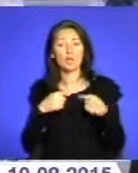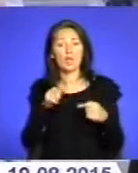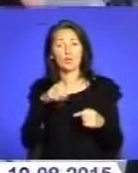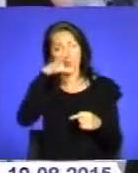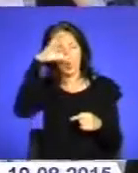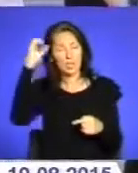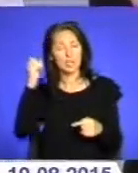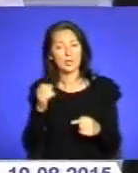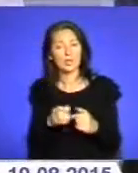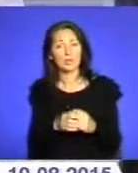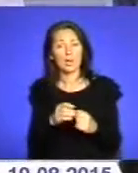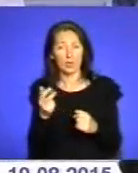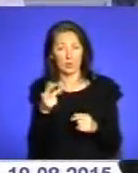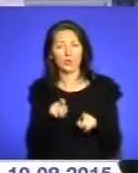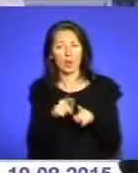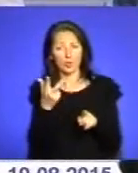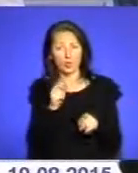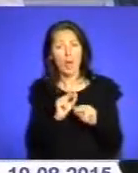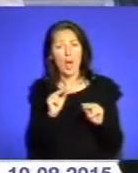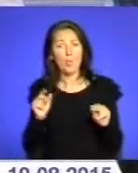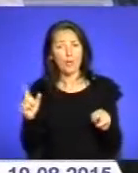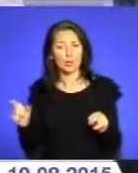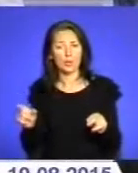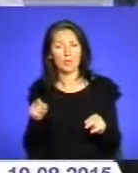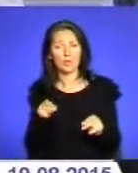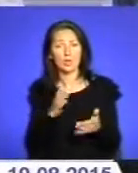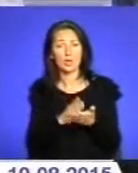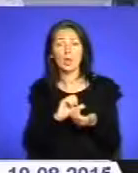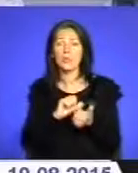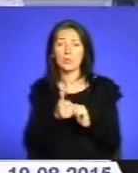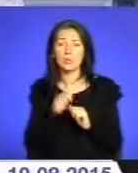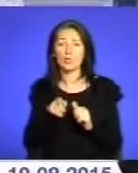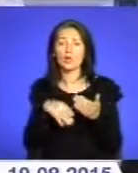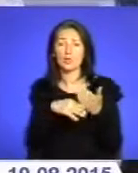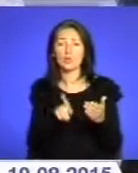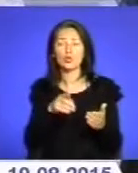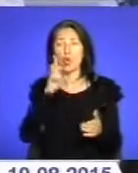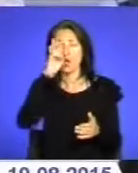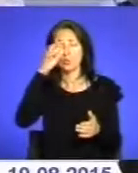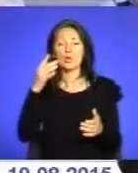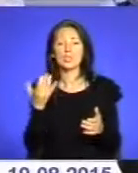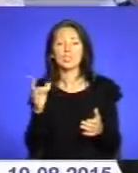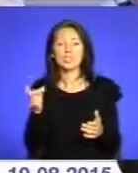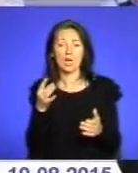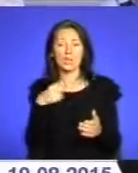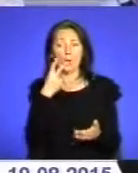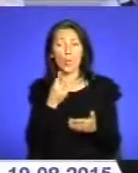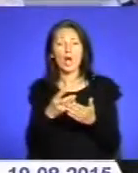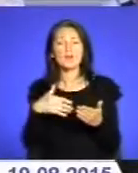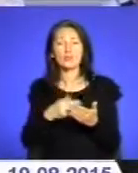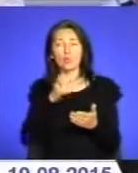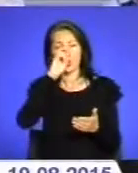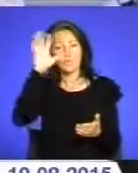видані. Ті ж самі трої. І тут є переміна, тобто в той спосіб, що Господь ще раз об'являє свою славу, своє божество,